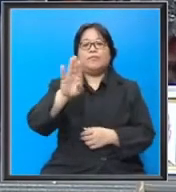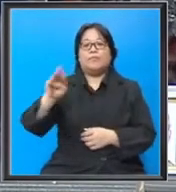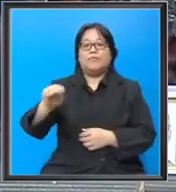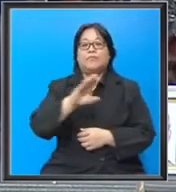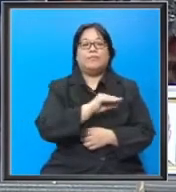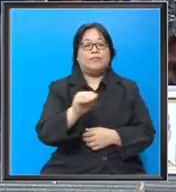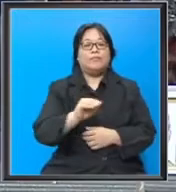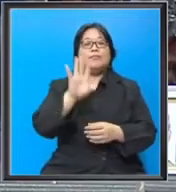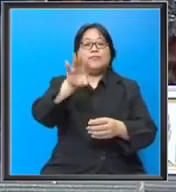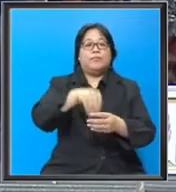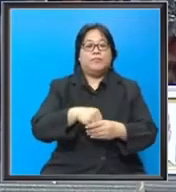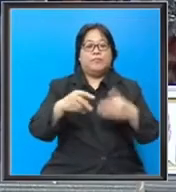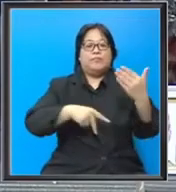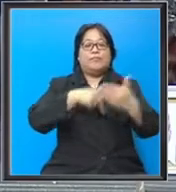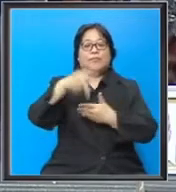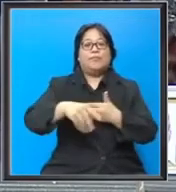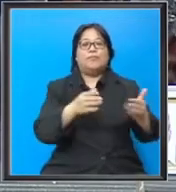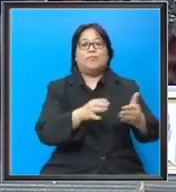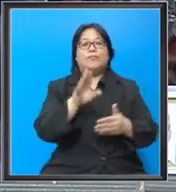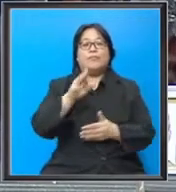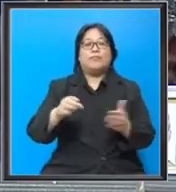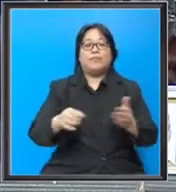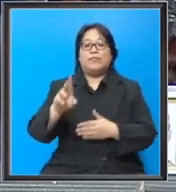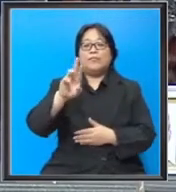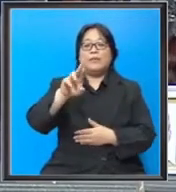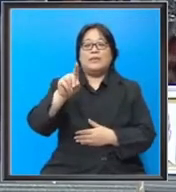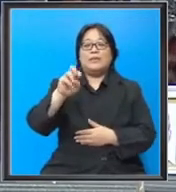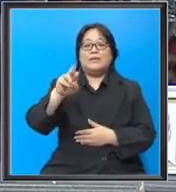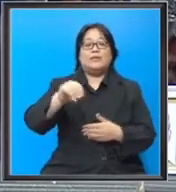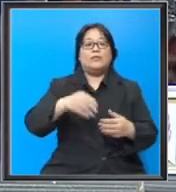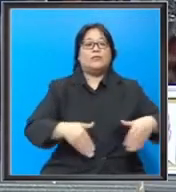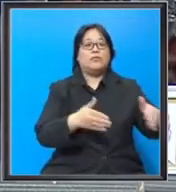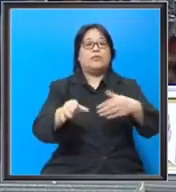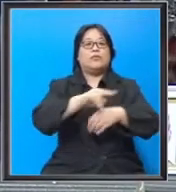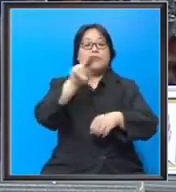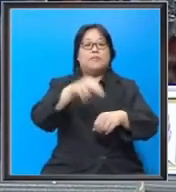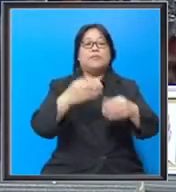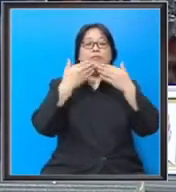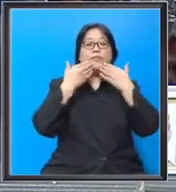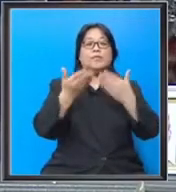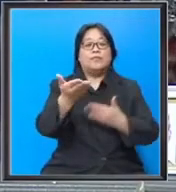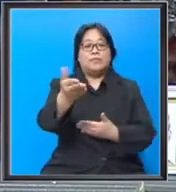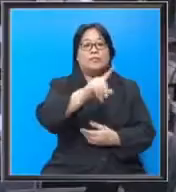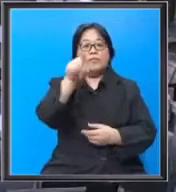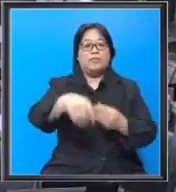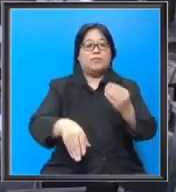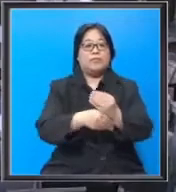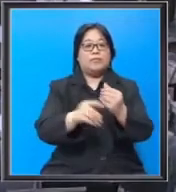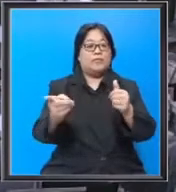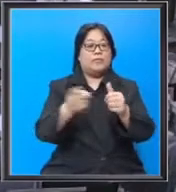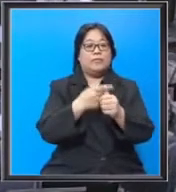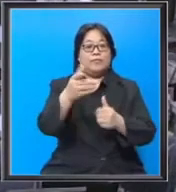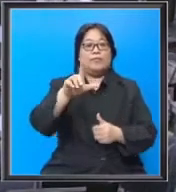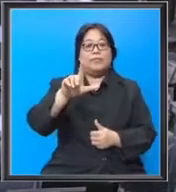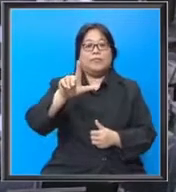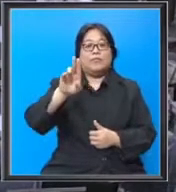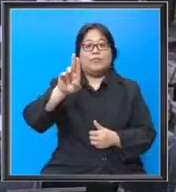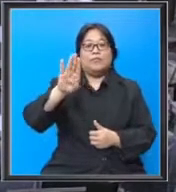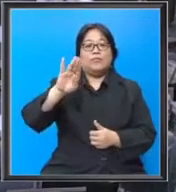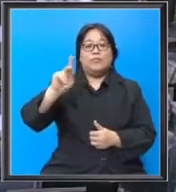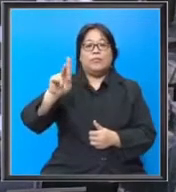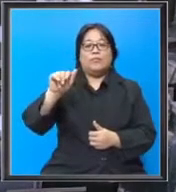dan termasuk juga dalam program rancangan Denai Sungai Kebangsaan. Terima kasih. Soalan tambahan pertama, Lubu Antu